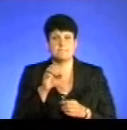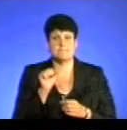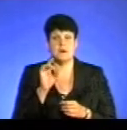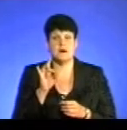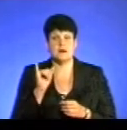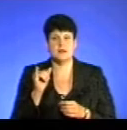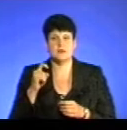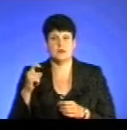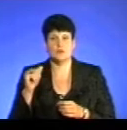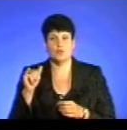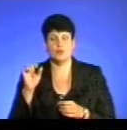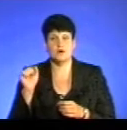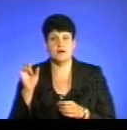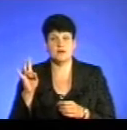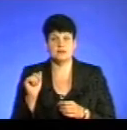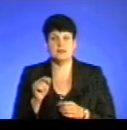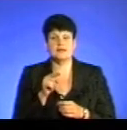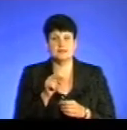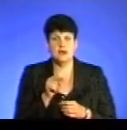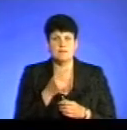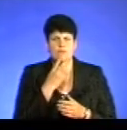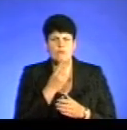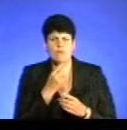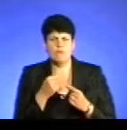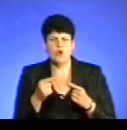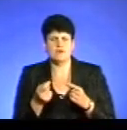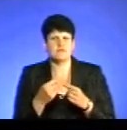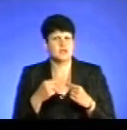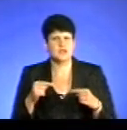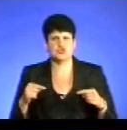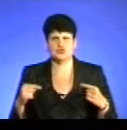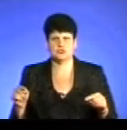то там клінічні прояви дещо різняться.